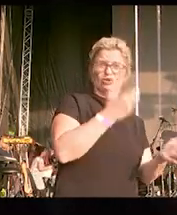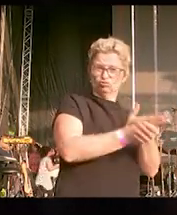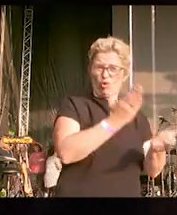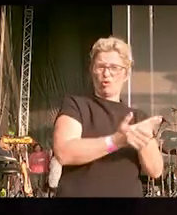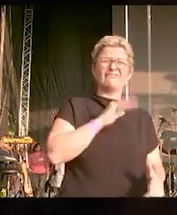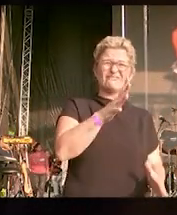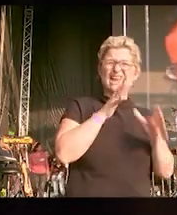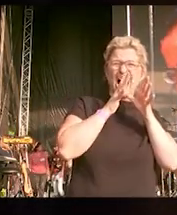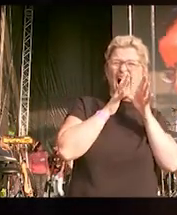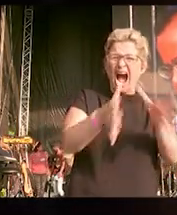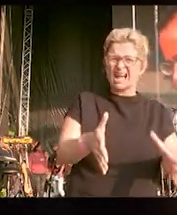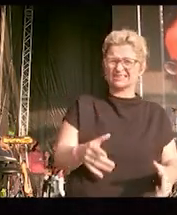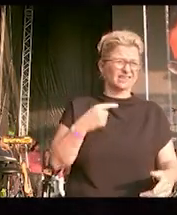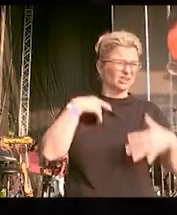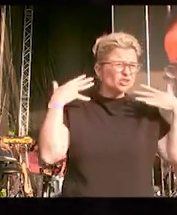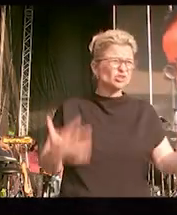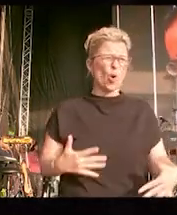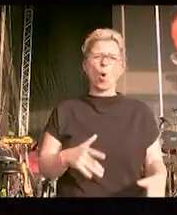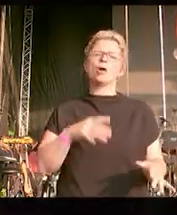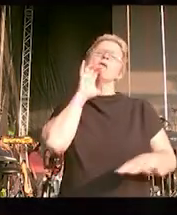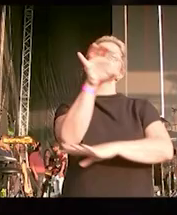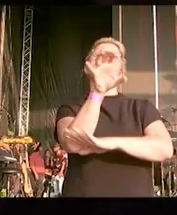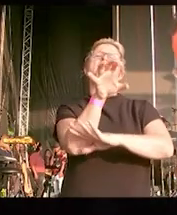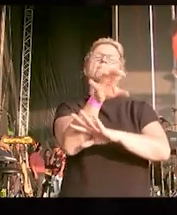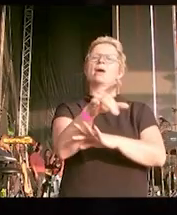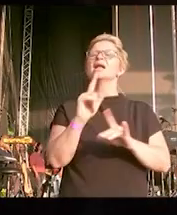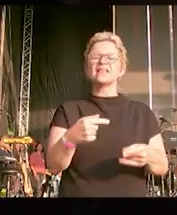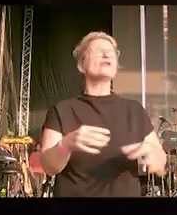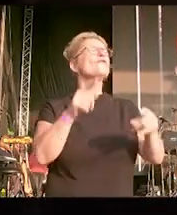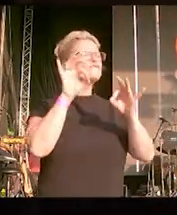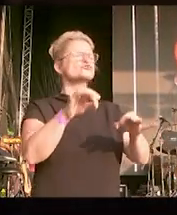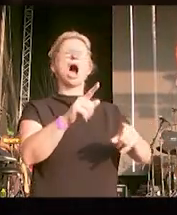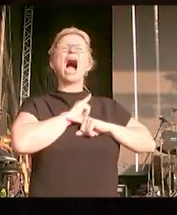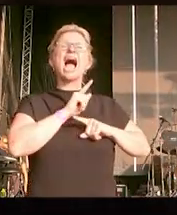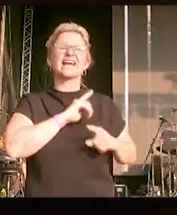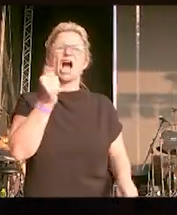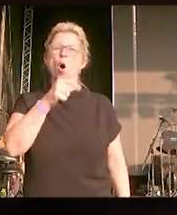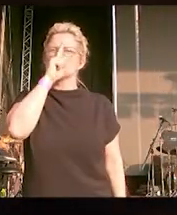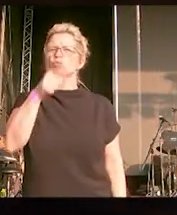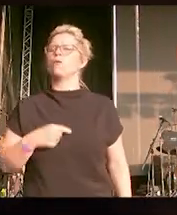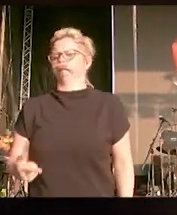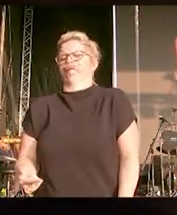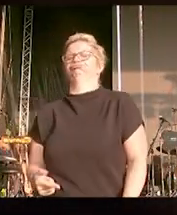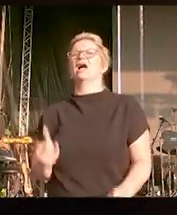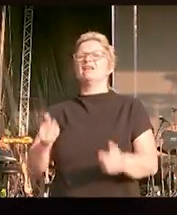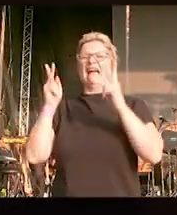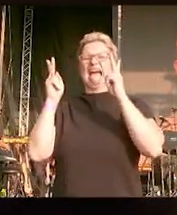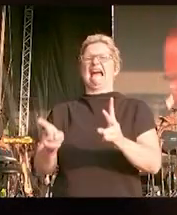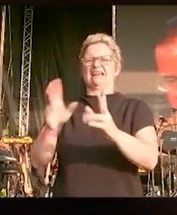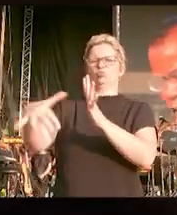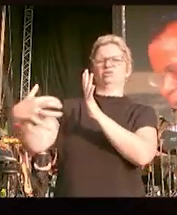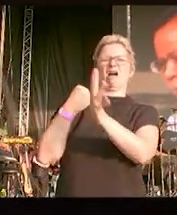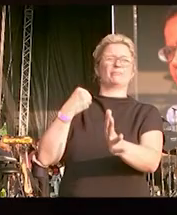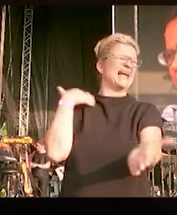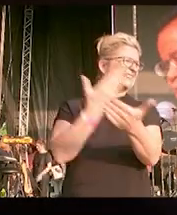Hass auf die anderen predigt, hat für die eigenen schließlich auch nur Entrechtung übrig. Deshalb